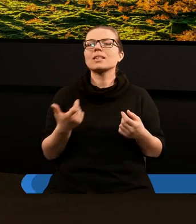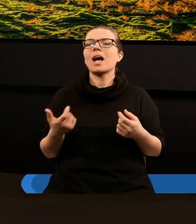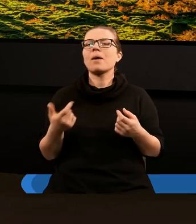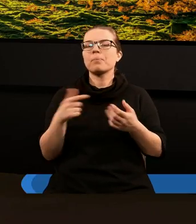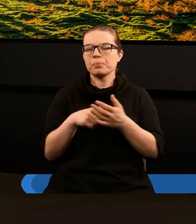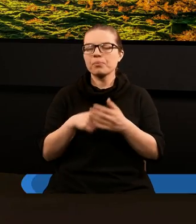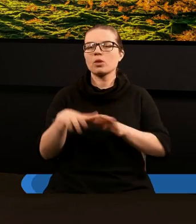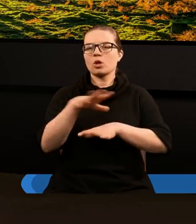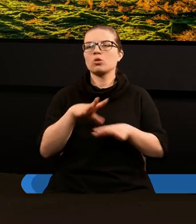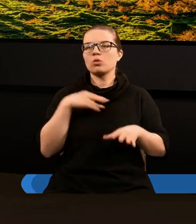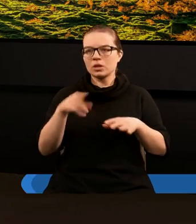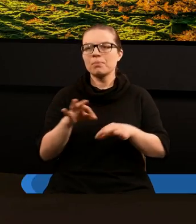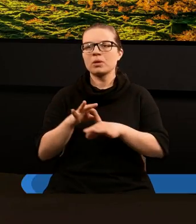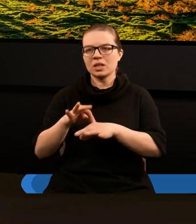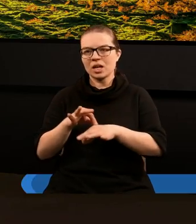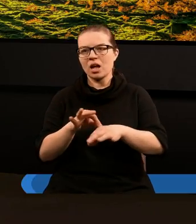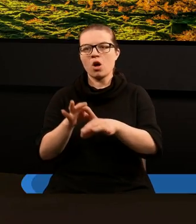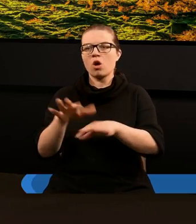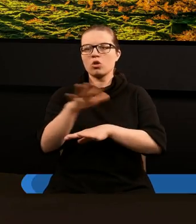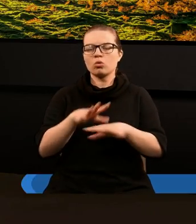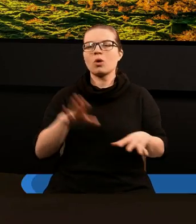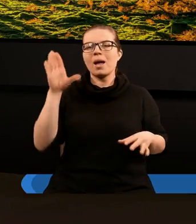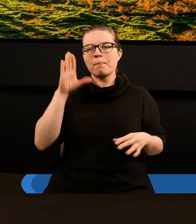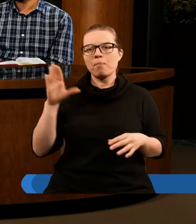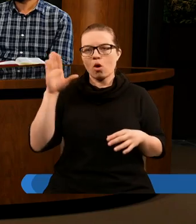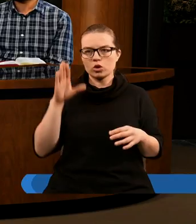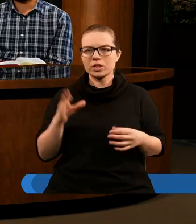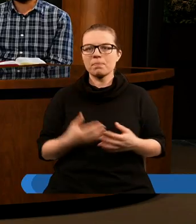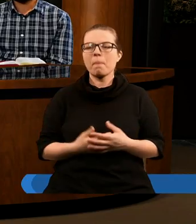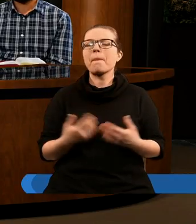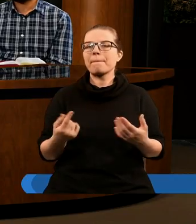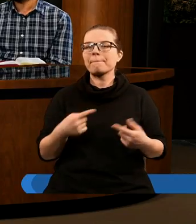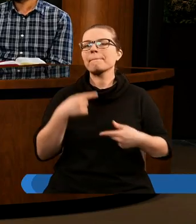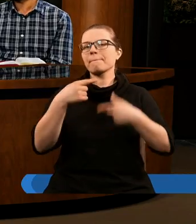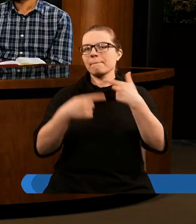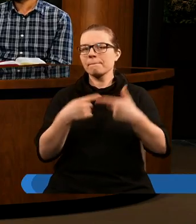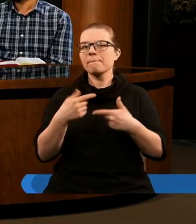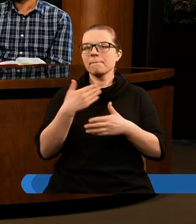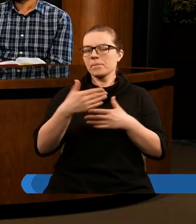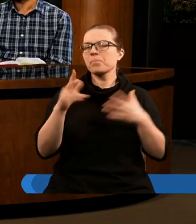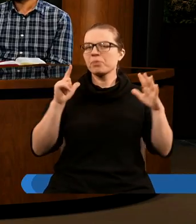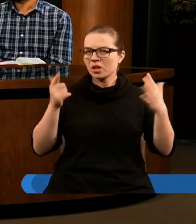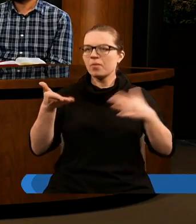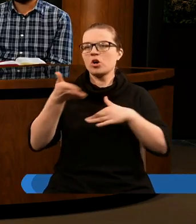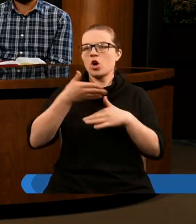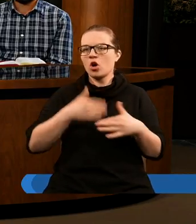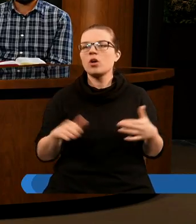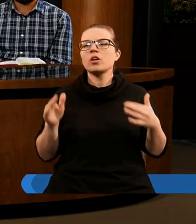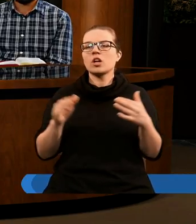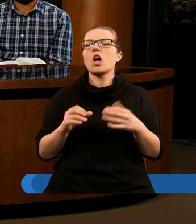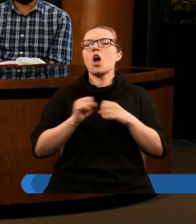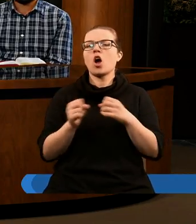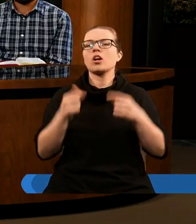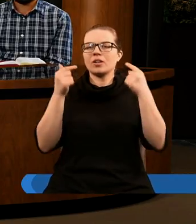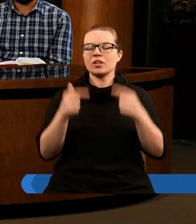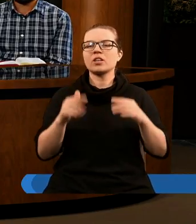właśnie są kierowani Duchem Bożym. Kontynuując czytanie 7 rozdziału od